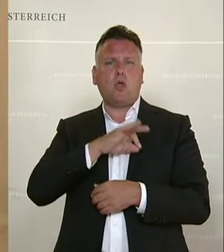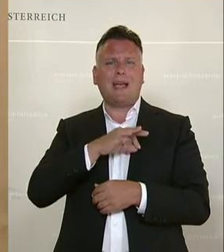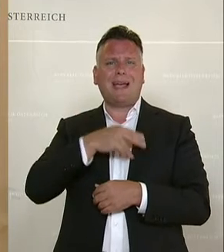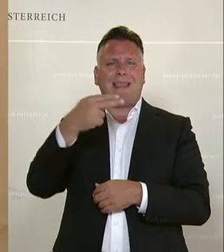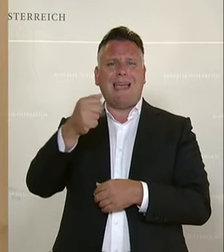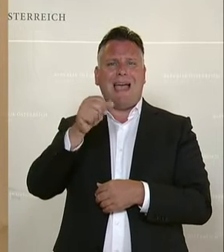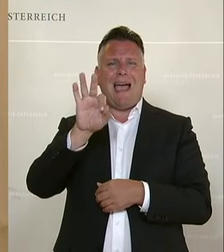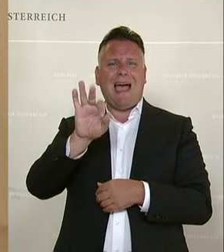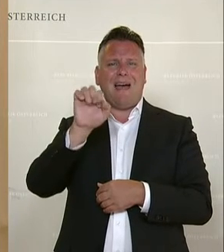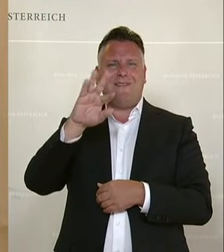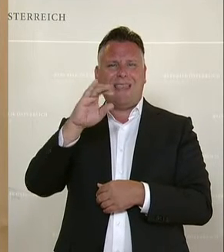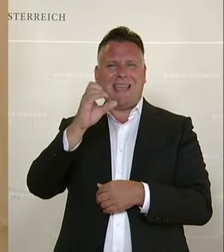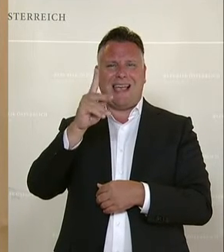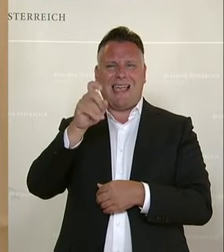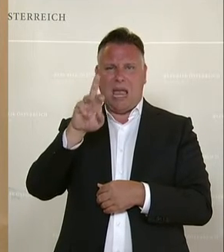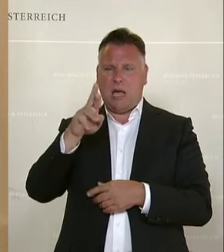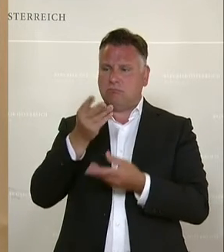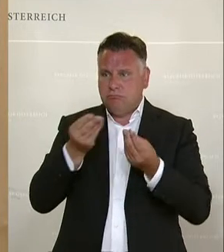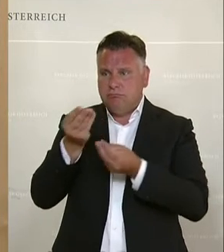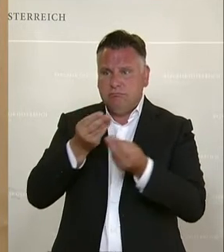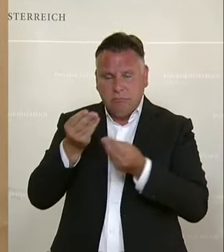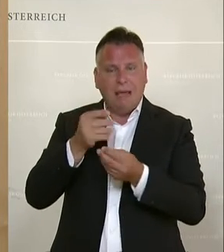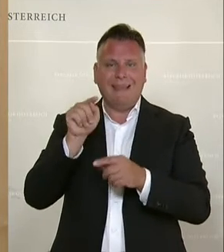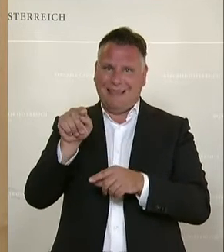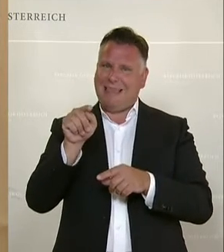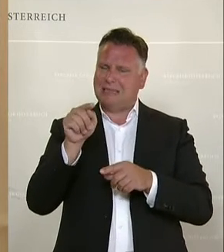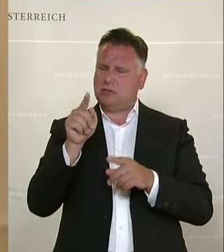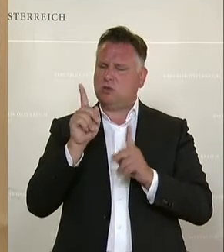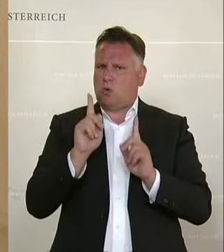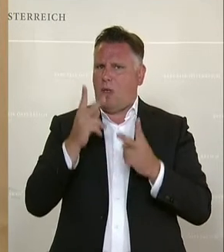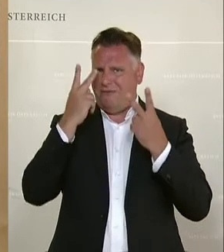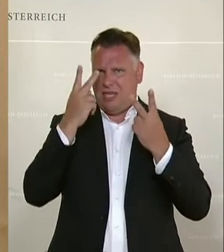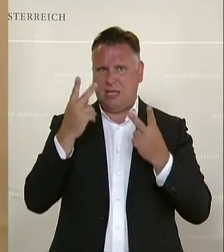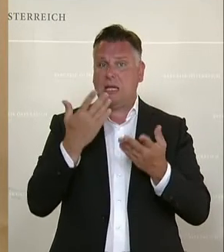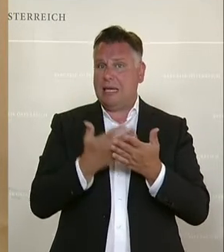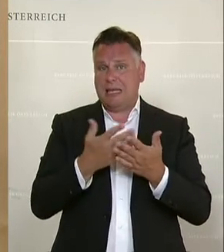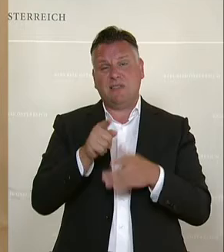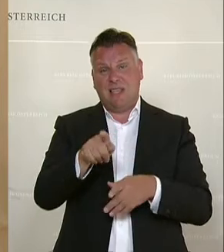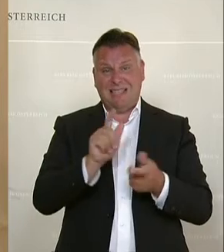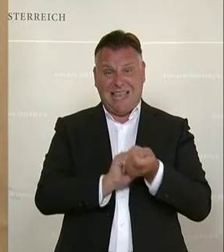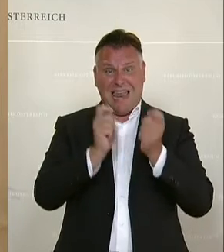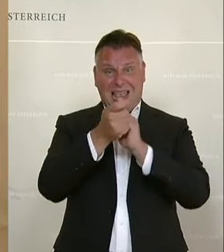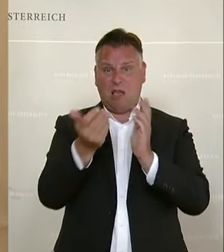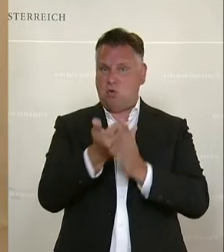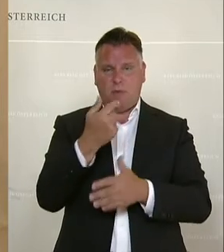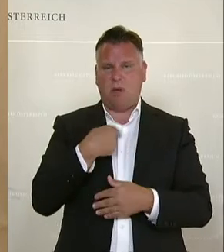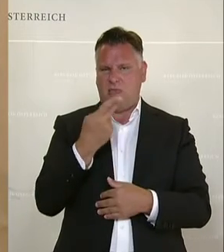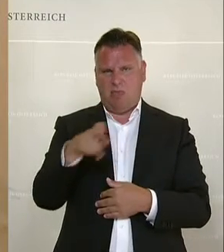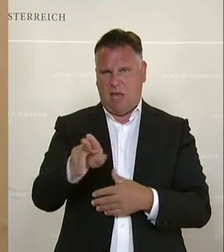abgestimmt wurden. Die wären uns wichtig gewesen. Wir sagen daher bei dieser Novelle Nein.